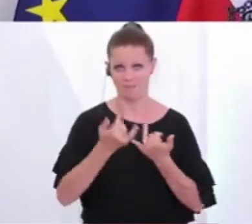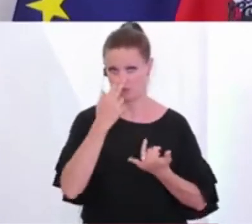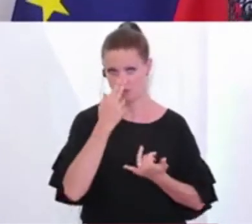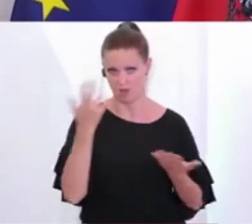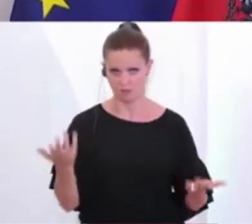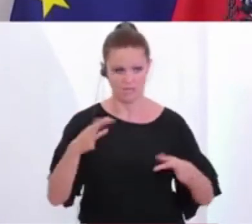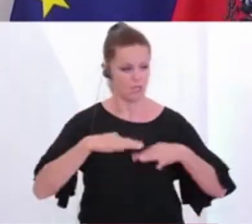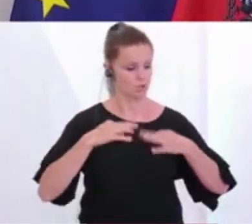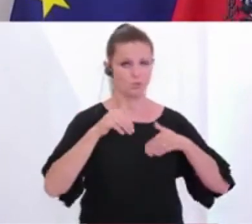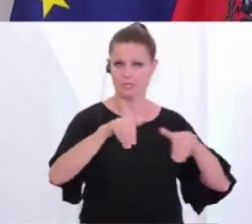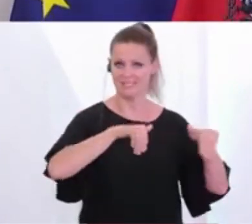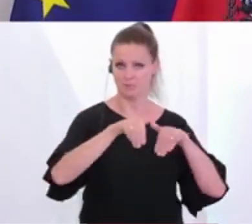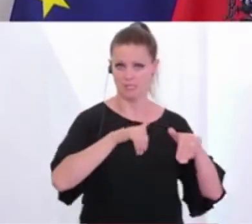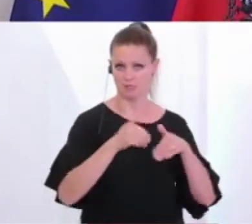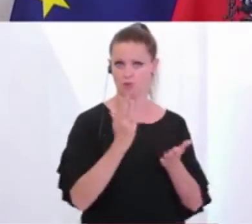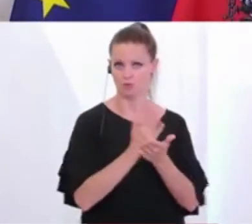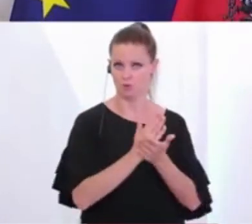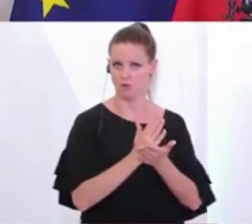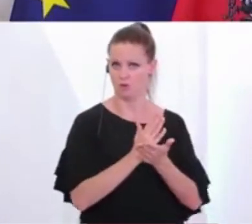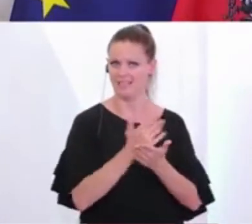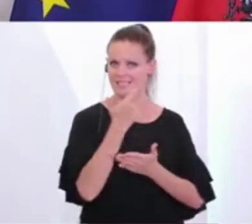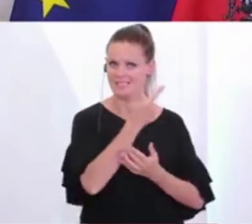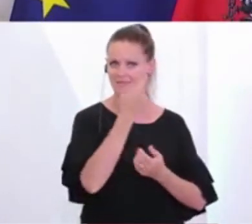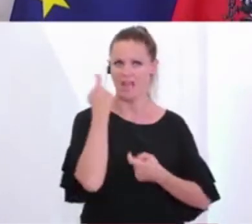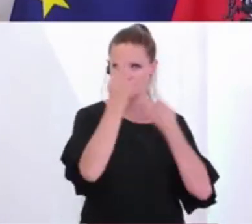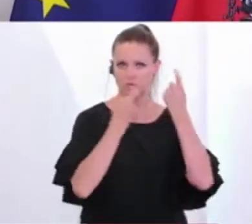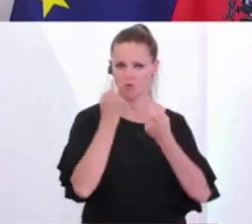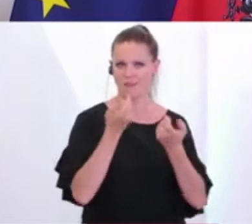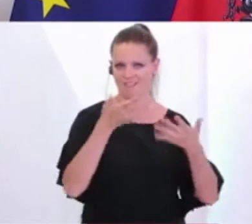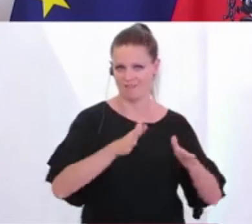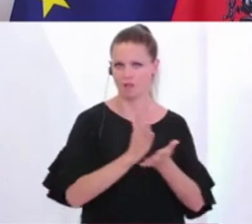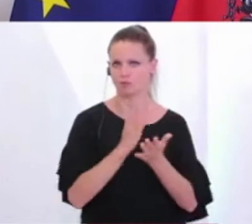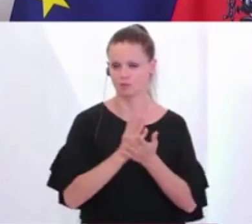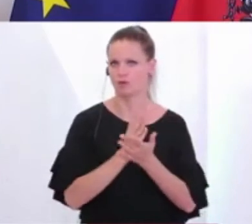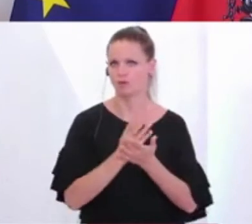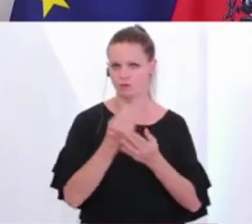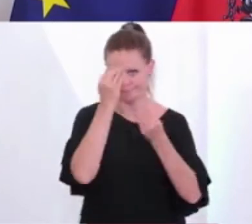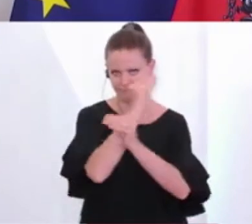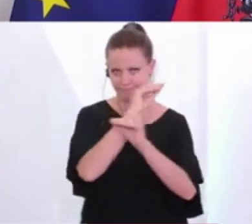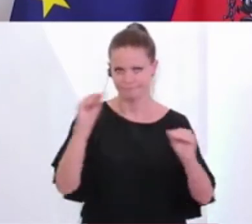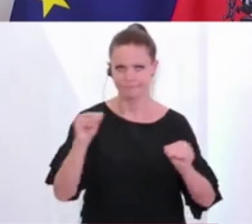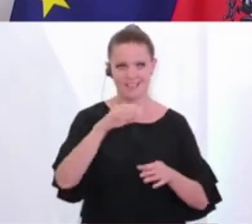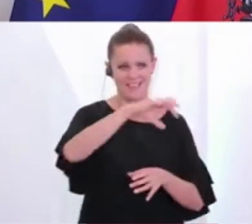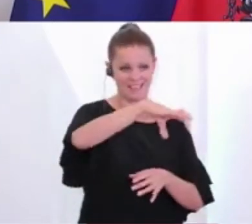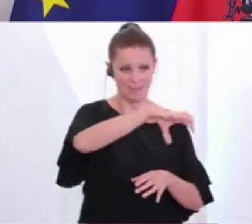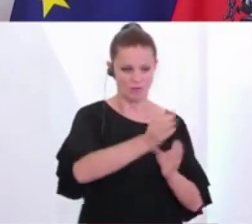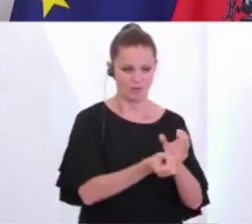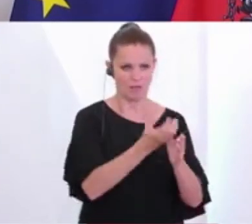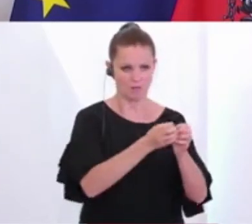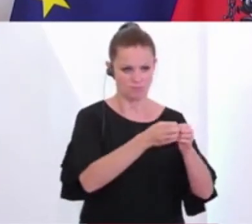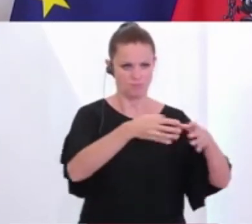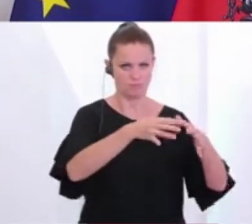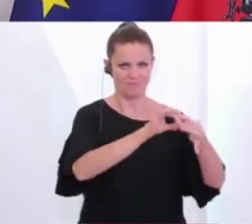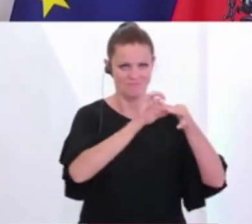Gesundheitsminister hat zwei Sorgenfälle angesprochen. Der eine Sorgenfall, die regionalen Cluster jetzt in